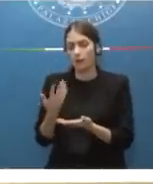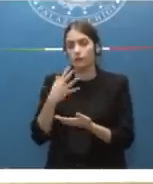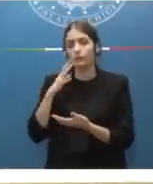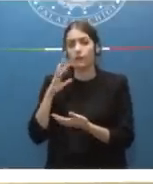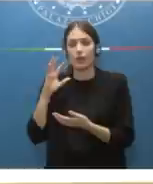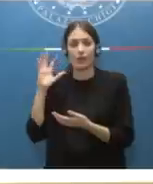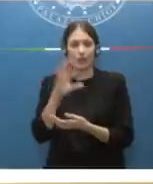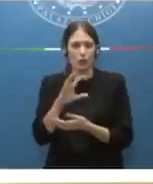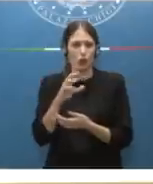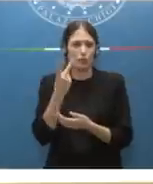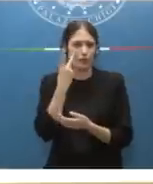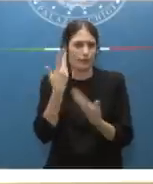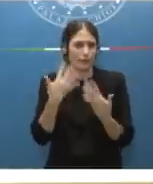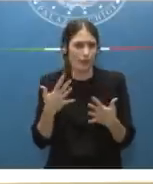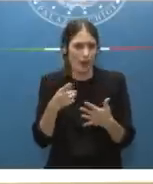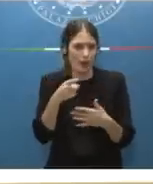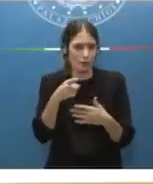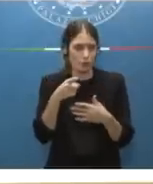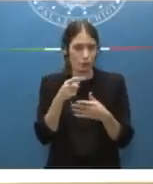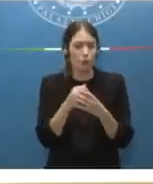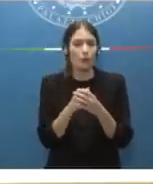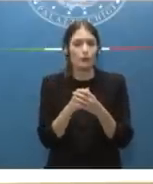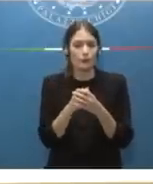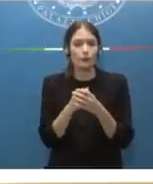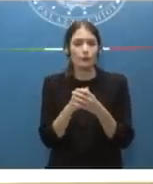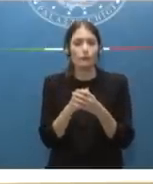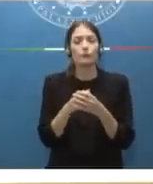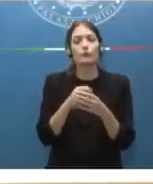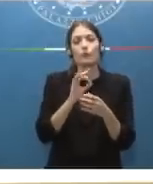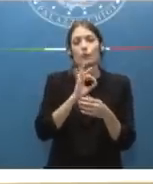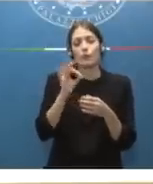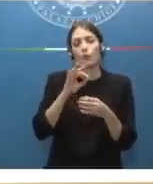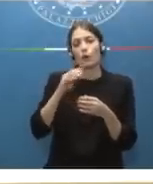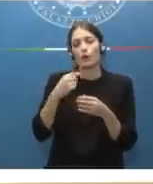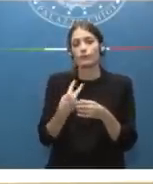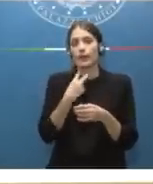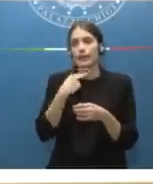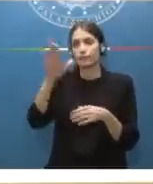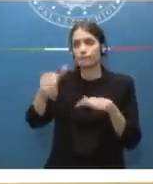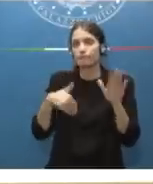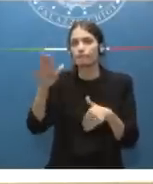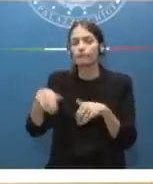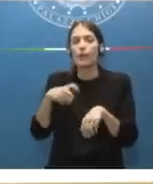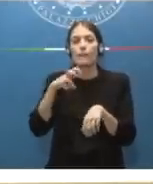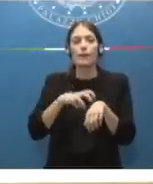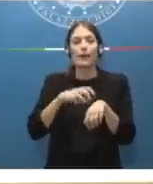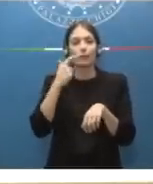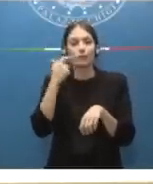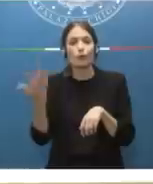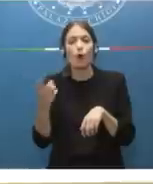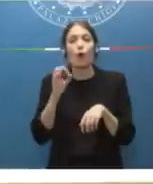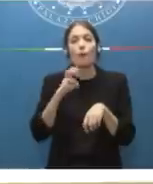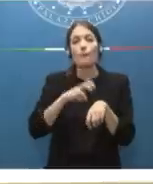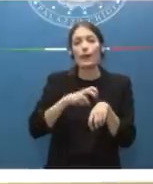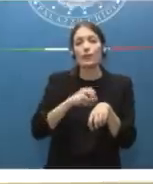come avete visto, sempre più frequenti a medici extracomunitari oppure i cosiddetti medici a gettone che percepiscono i monumenti